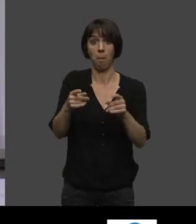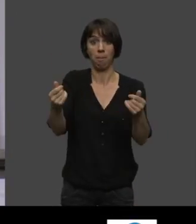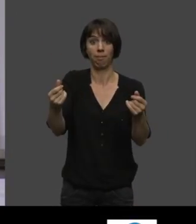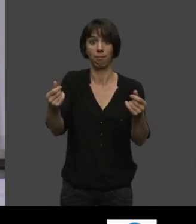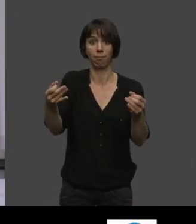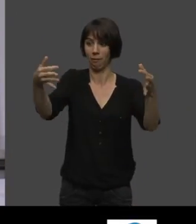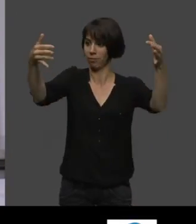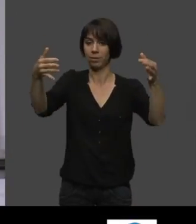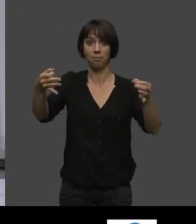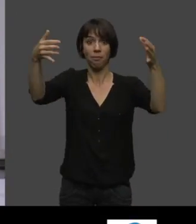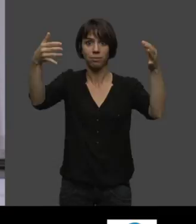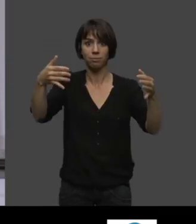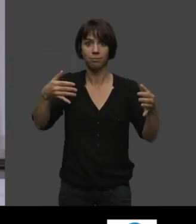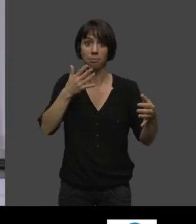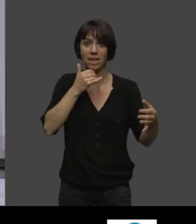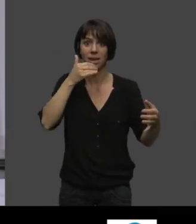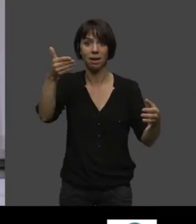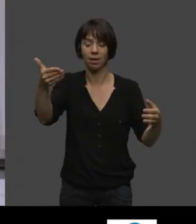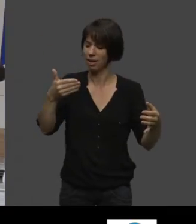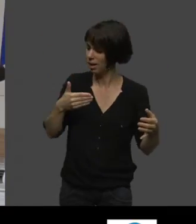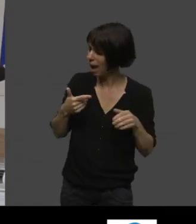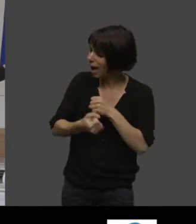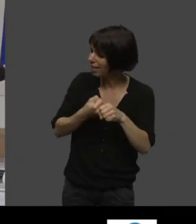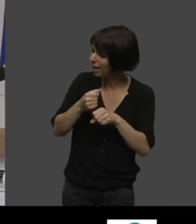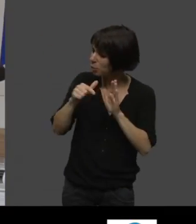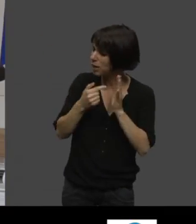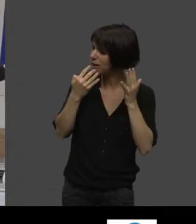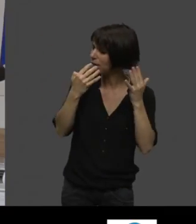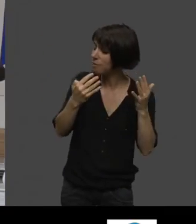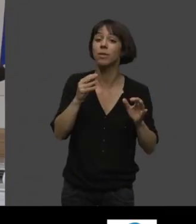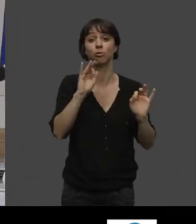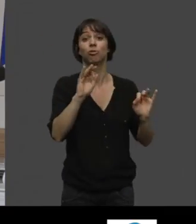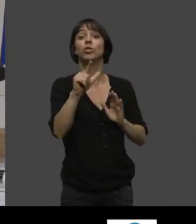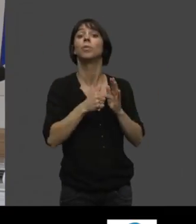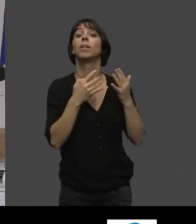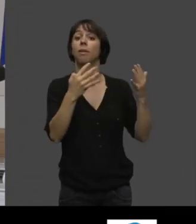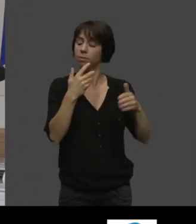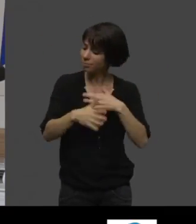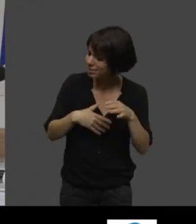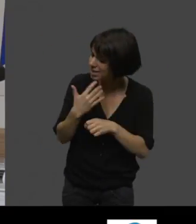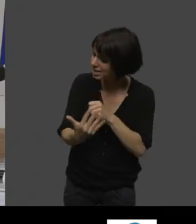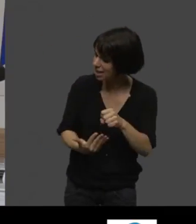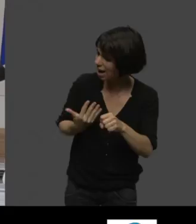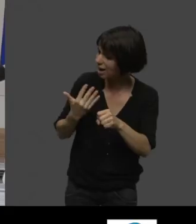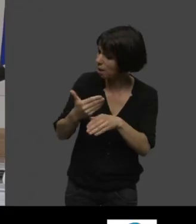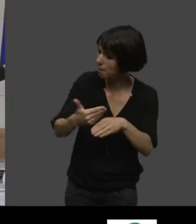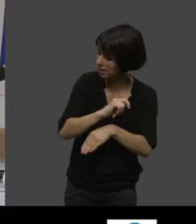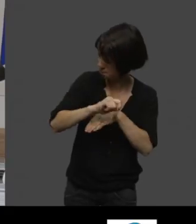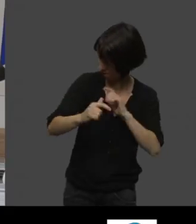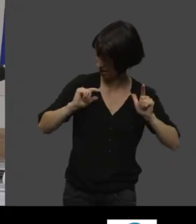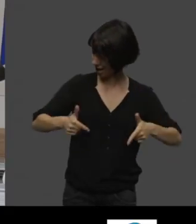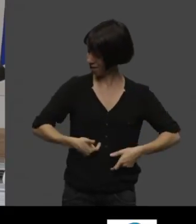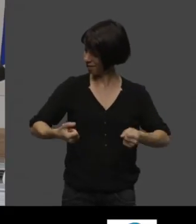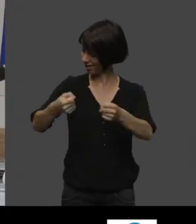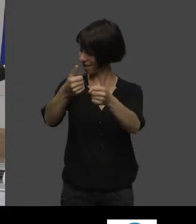sans le savoir. C'était en 2009 ? C'était en 2009, et cinq ans après, l'école démarrait. Oui, alors,